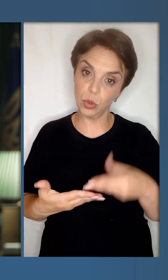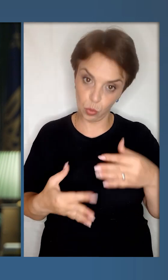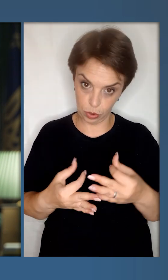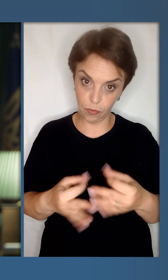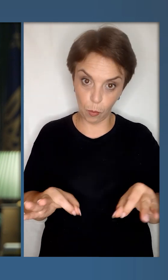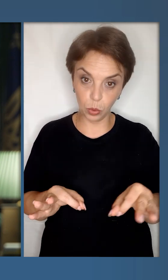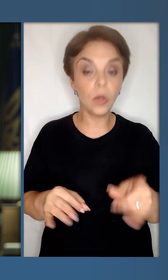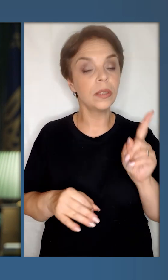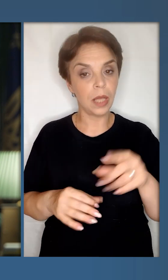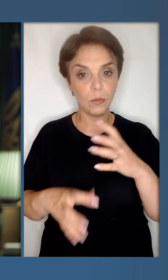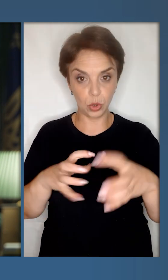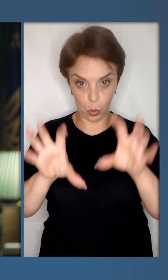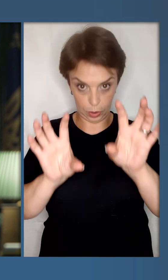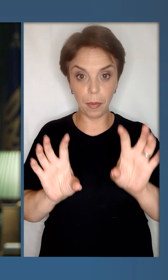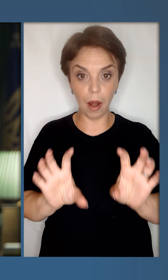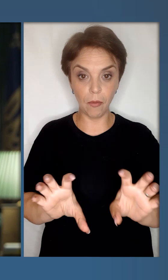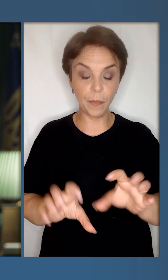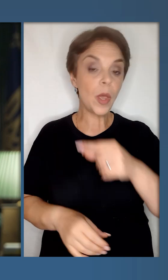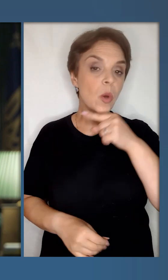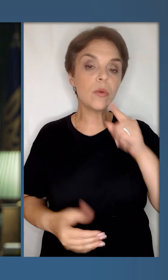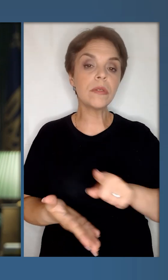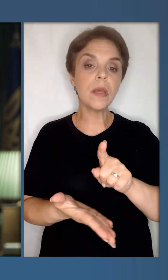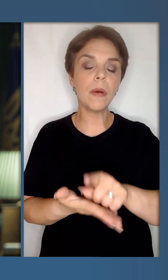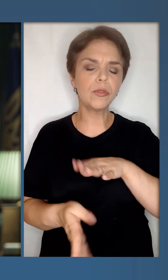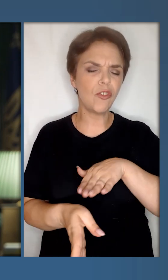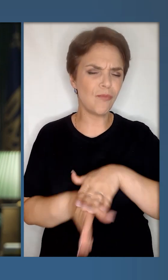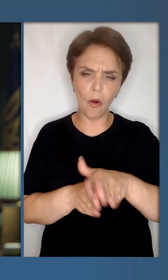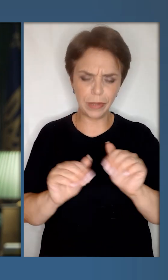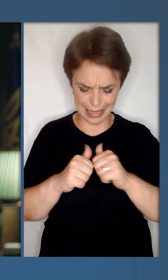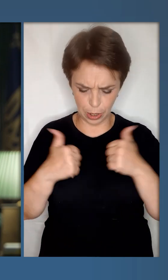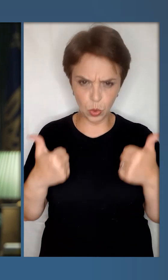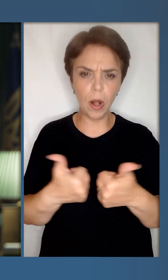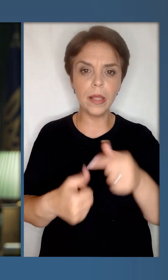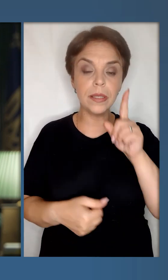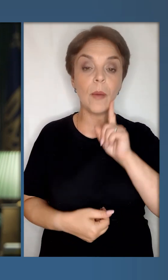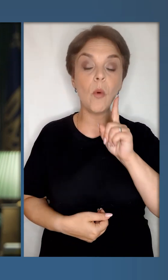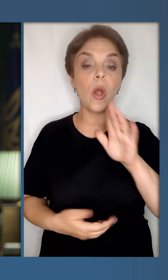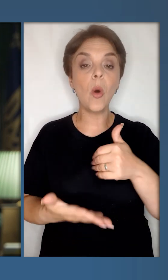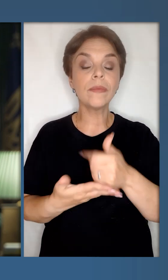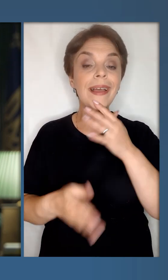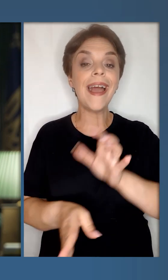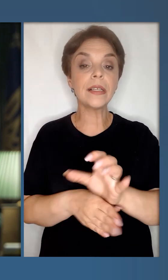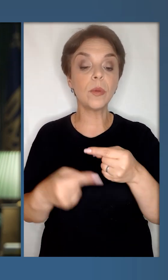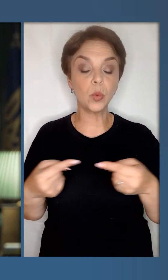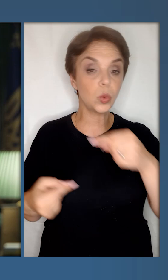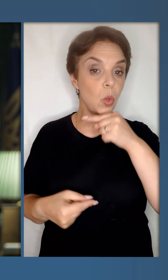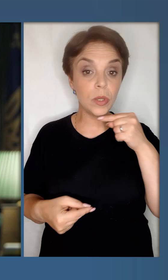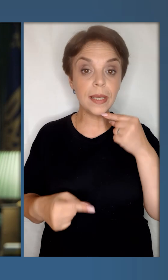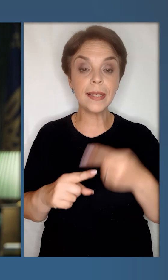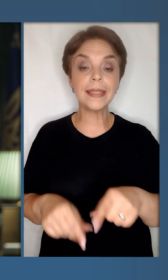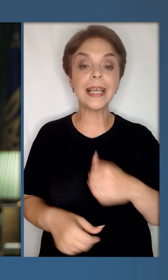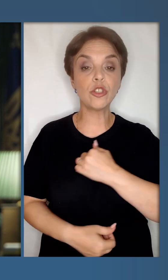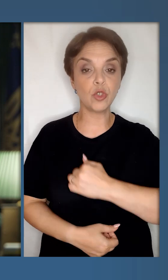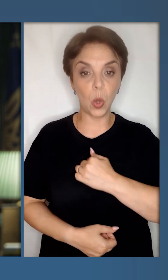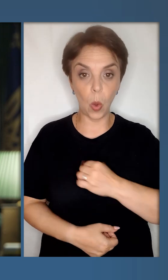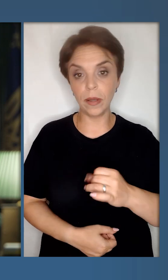ж цінує свободу та міжнародне право. Росія має бути в повній ізоляції, поки головні експортні продукти Росії